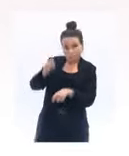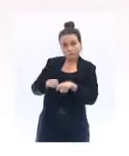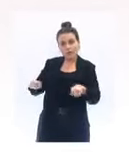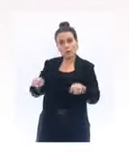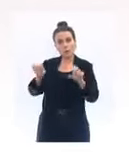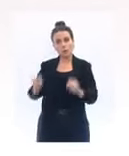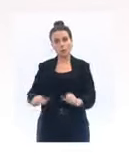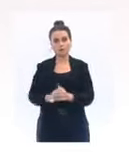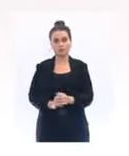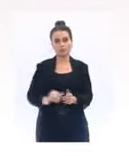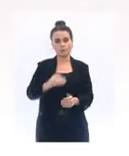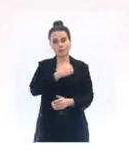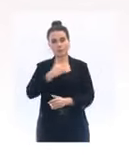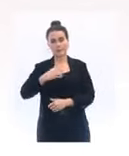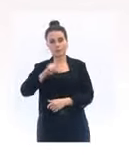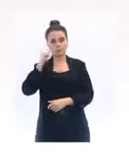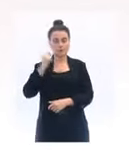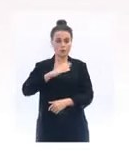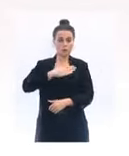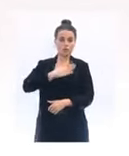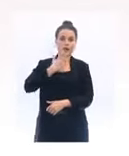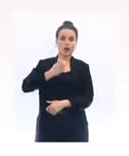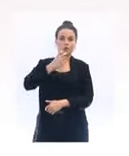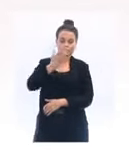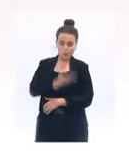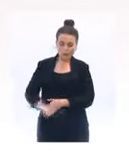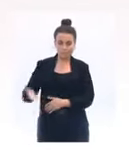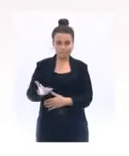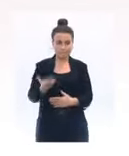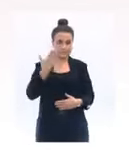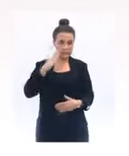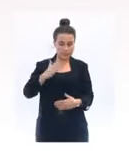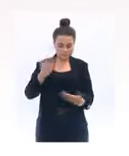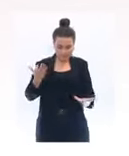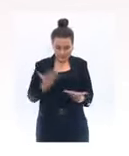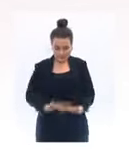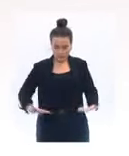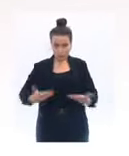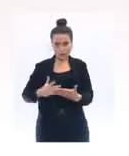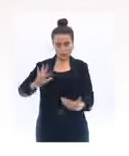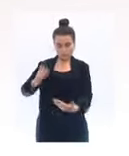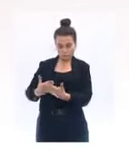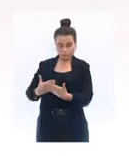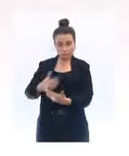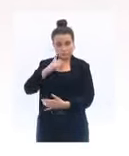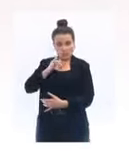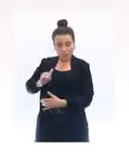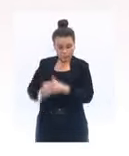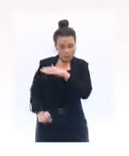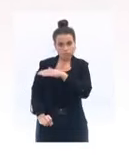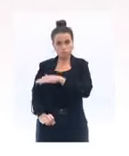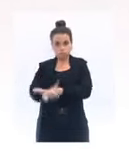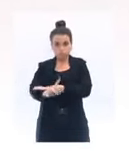Mesdames et messieurs, mes chers concitoyens, nous vivons une situation hors du commun. Je ne cesserai de le répéter,